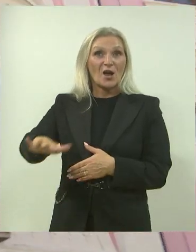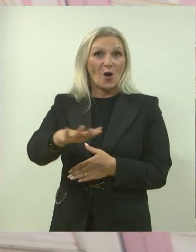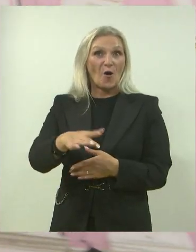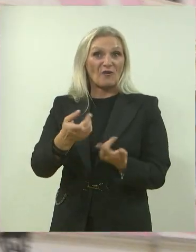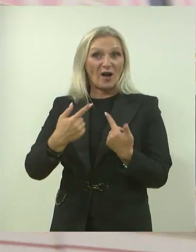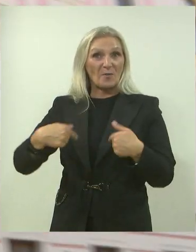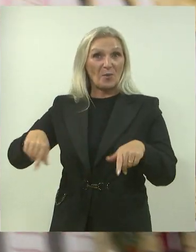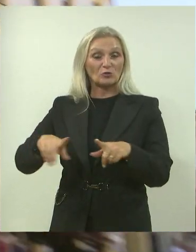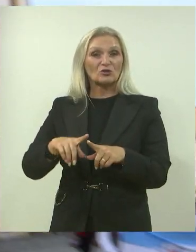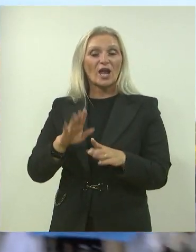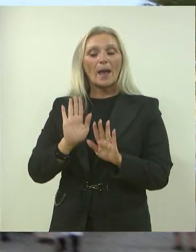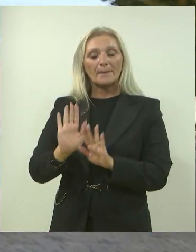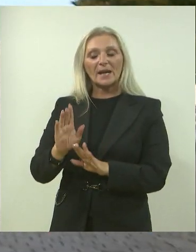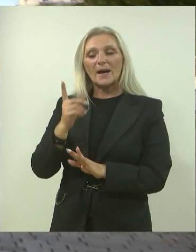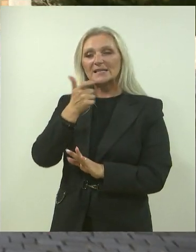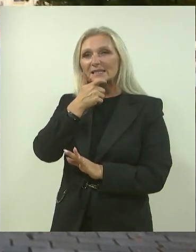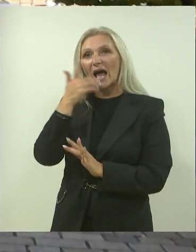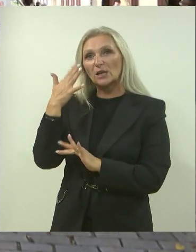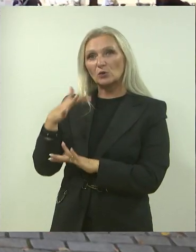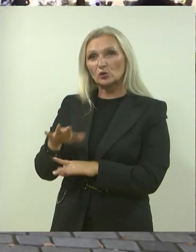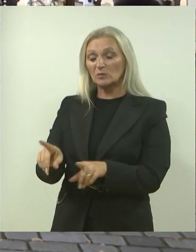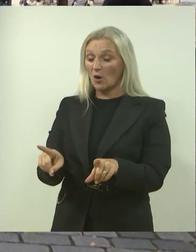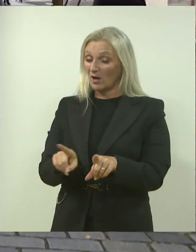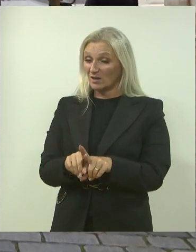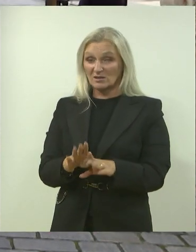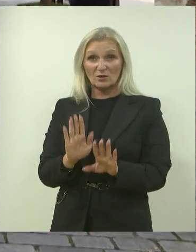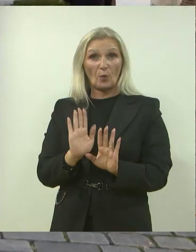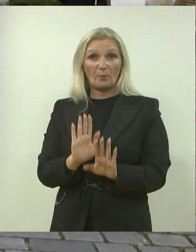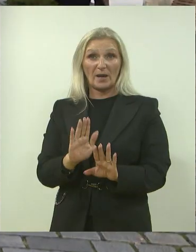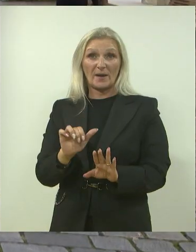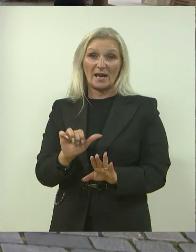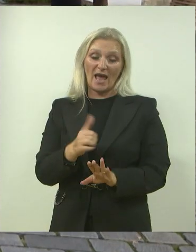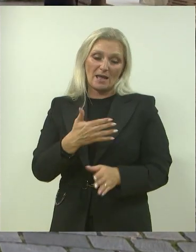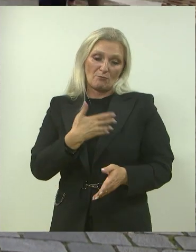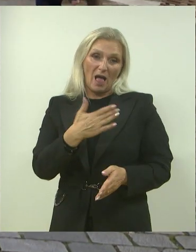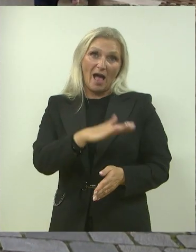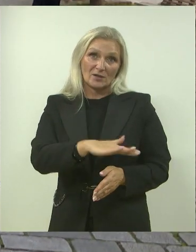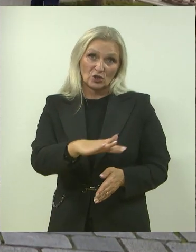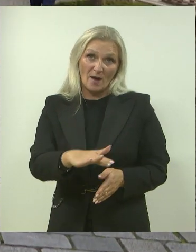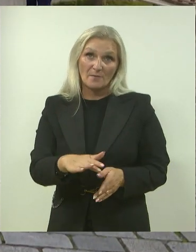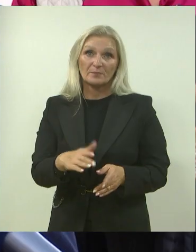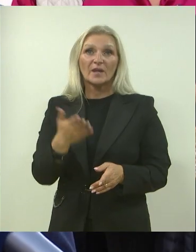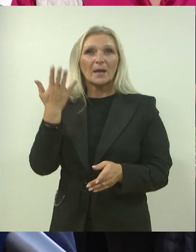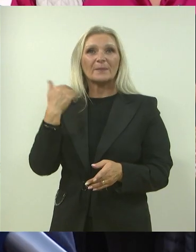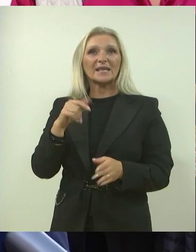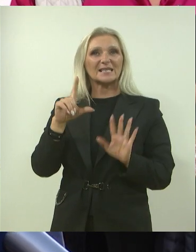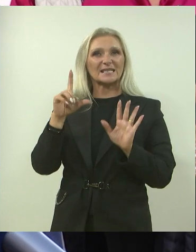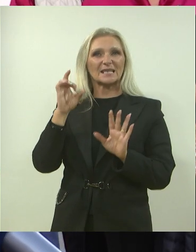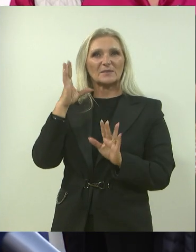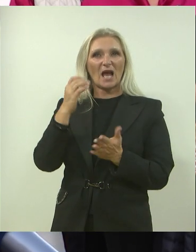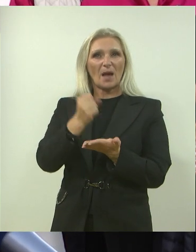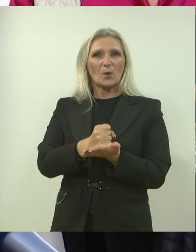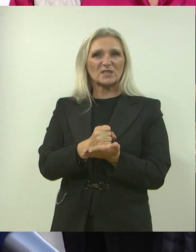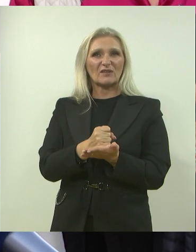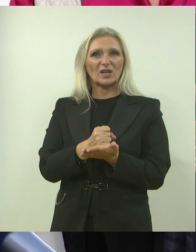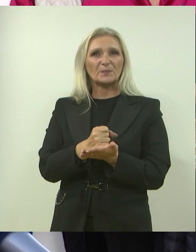prema njima moramo isto kao prema našim najmlađima, a prije tijan dana smo otvorili, to je spostavili